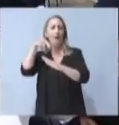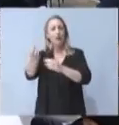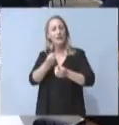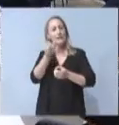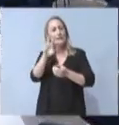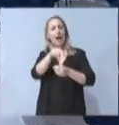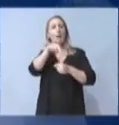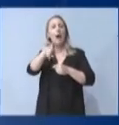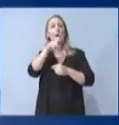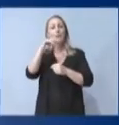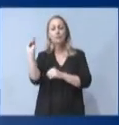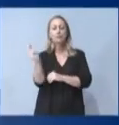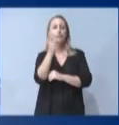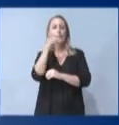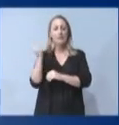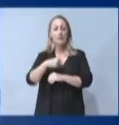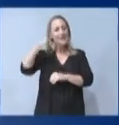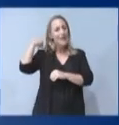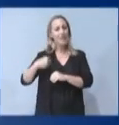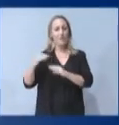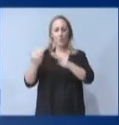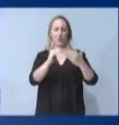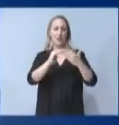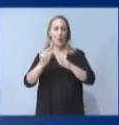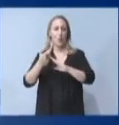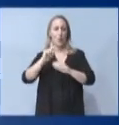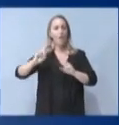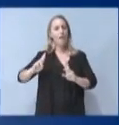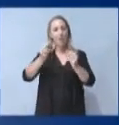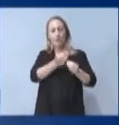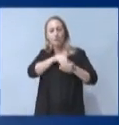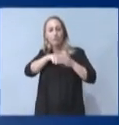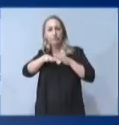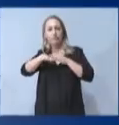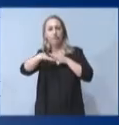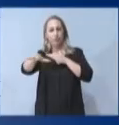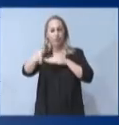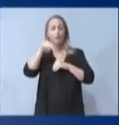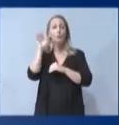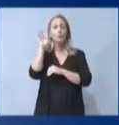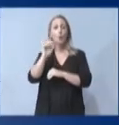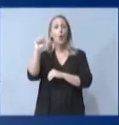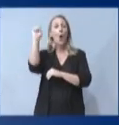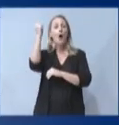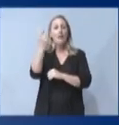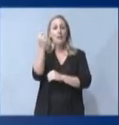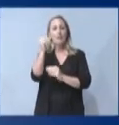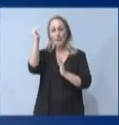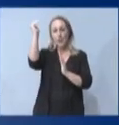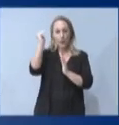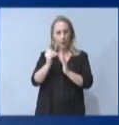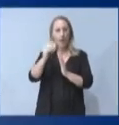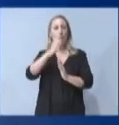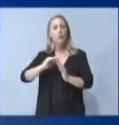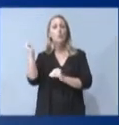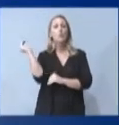ενεργικές κοινότητες. Για τον ίδιο λόγο, για να μειώσουμε διαρθρωτικά τις τιμές του ρεύματος, επιταχύνουμε και